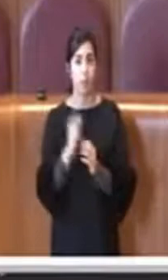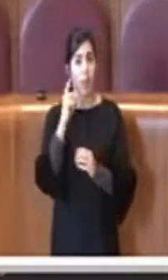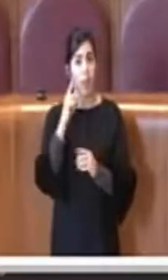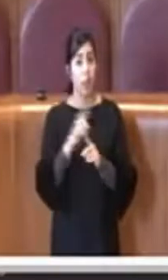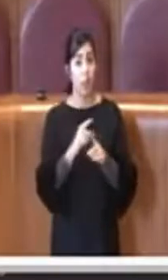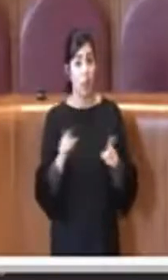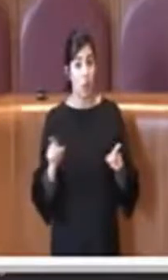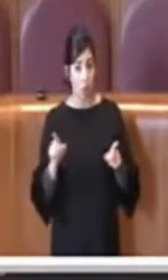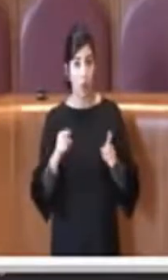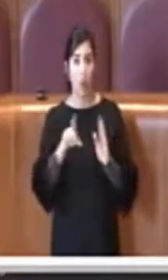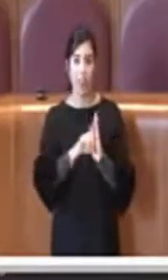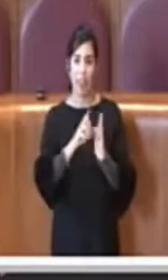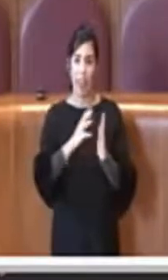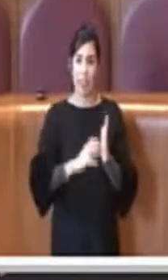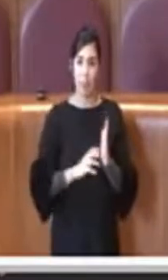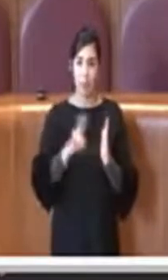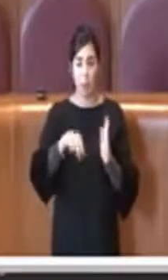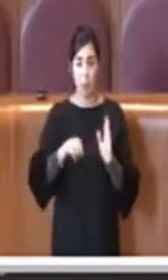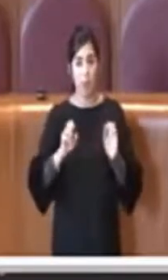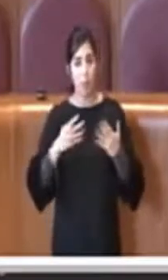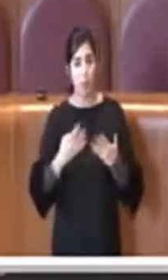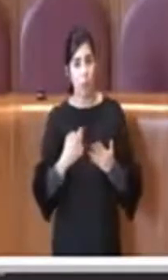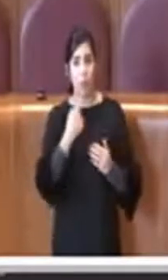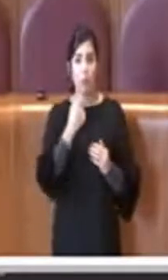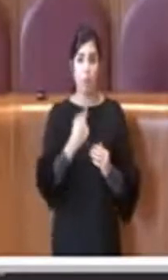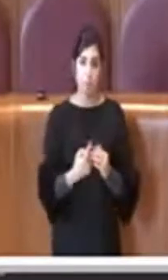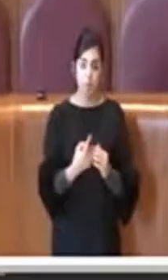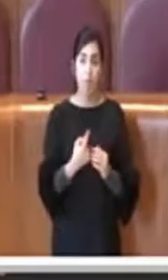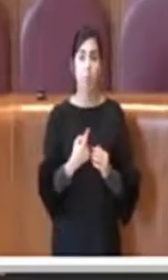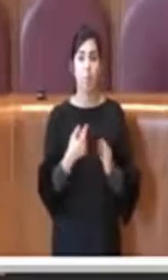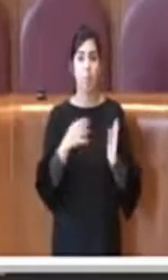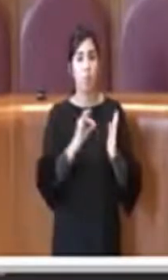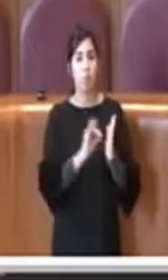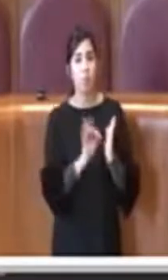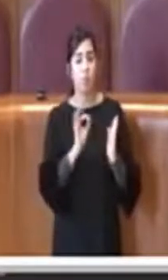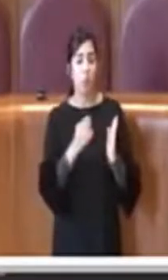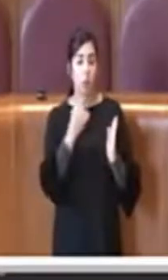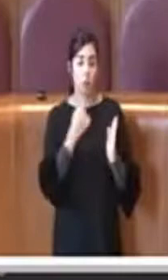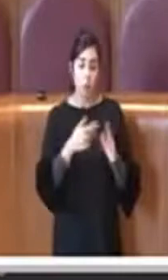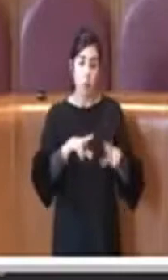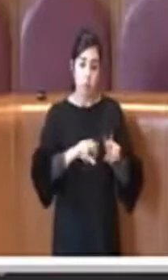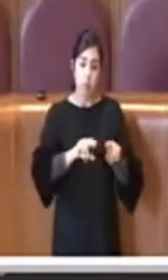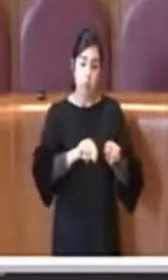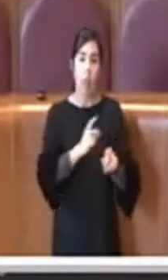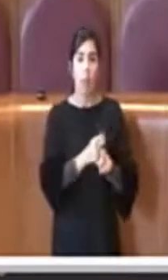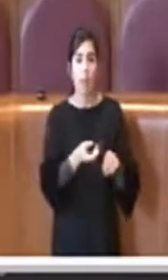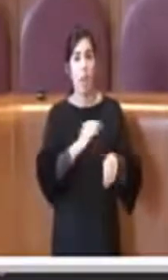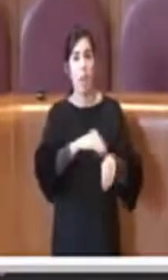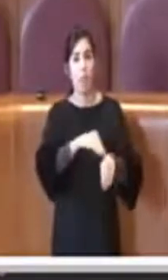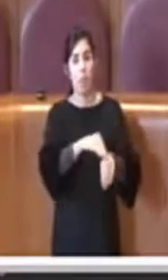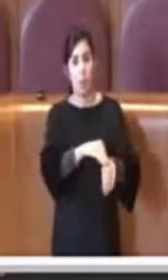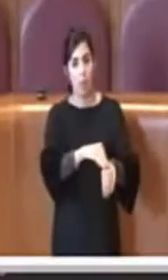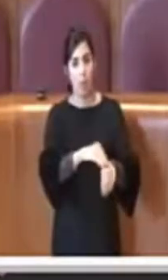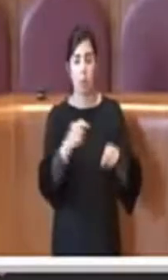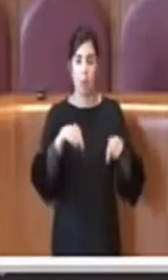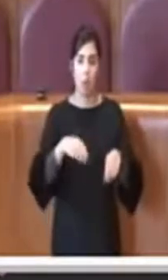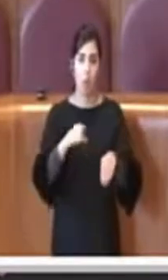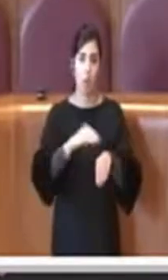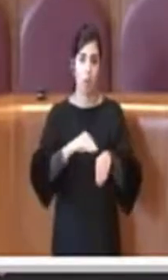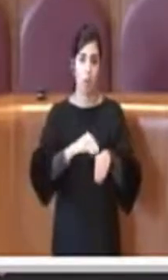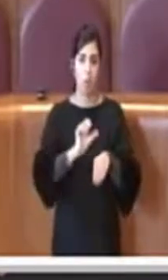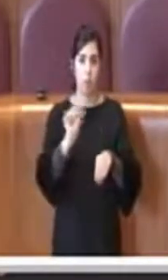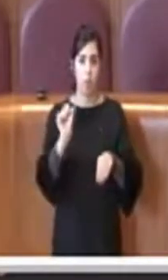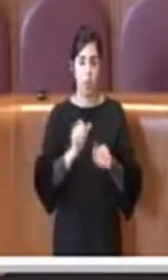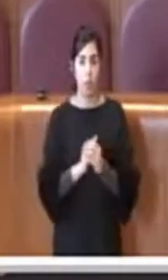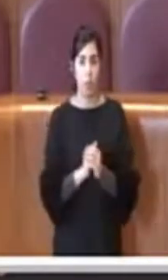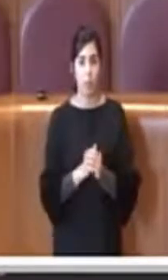delibera prevedeva appunto un aggiornamento periodico della stessa, in particolare parliamo di Campo